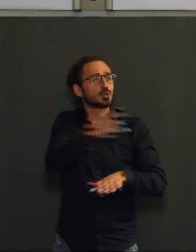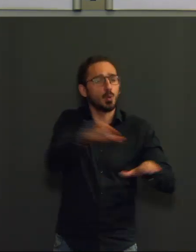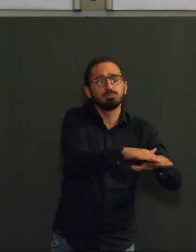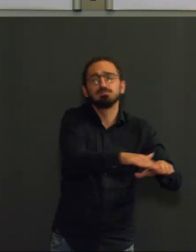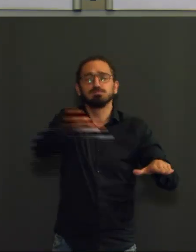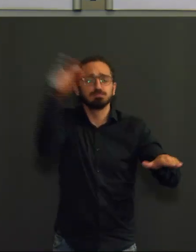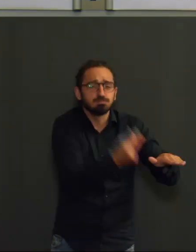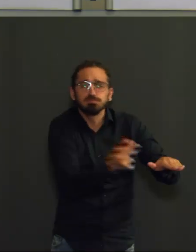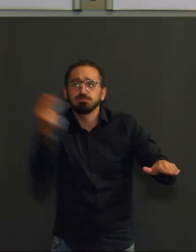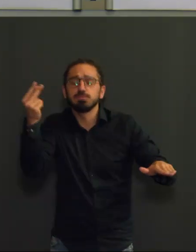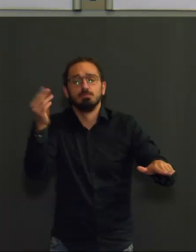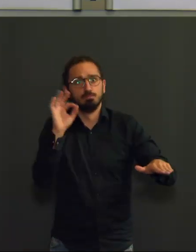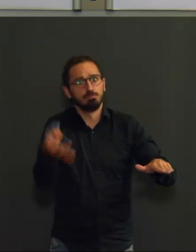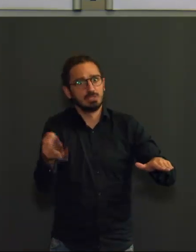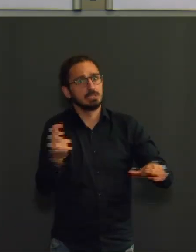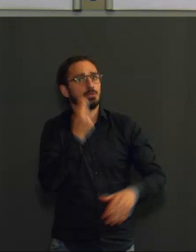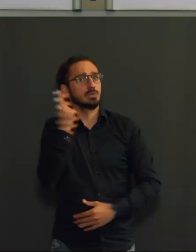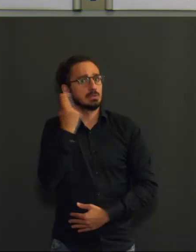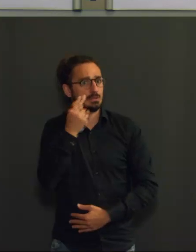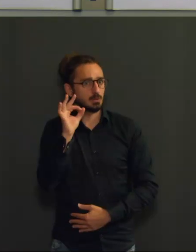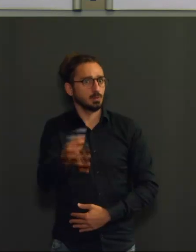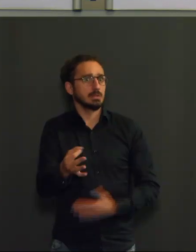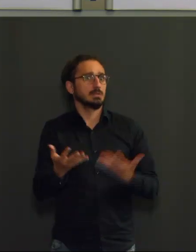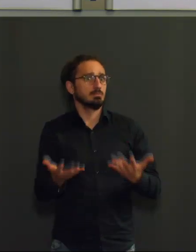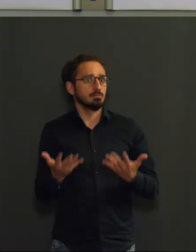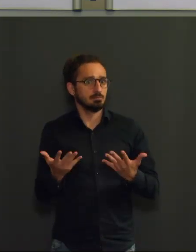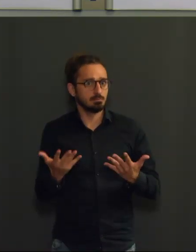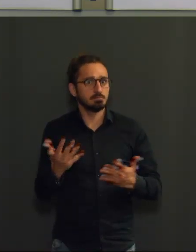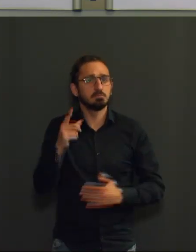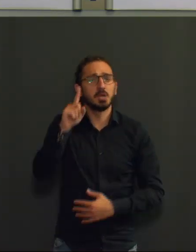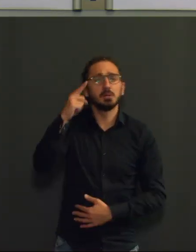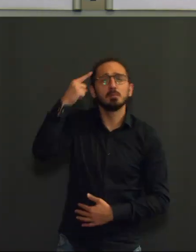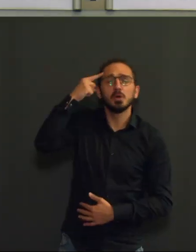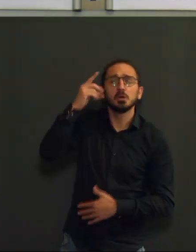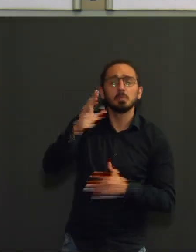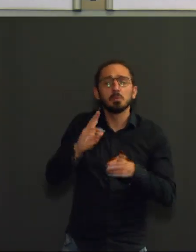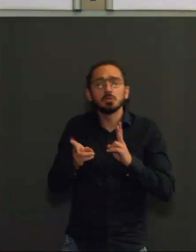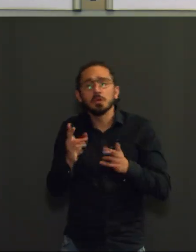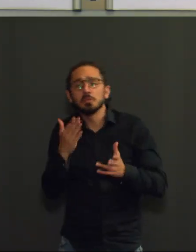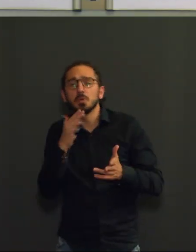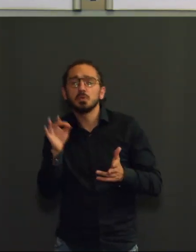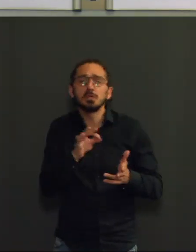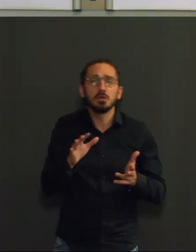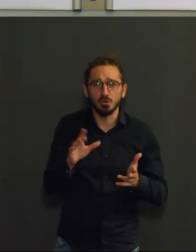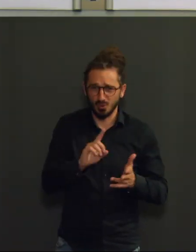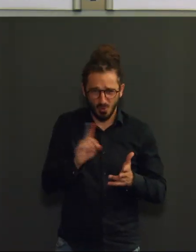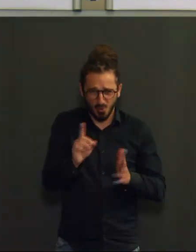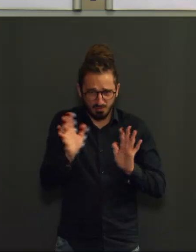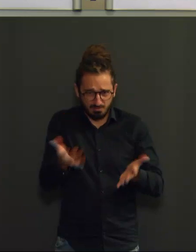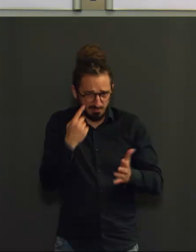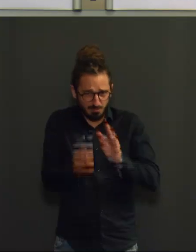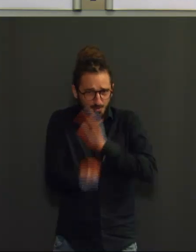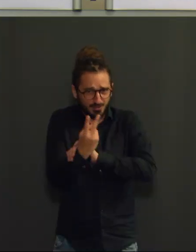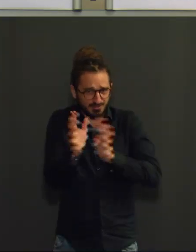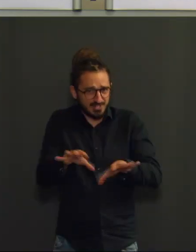ce n'est pas une hypothèse, ce sont des faits. À l'heure où de nombreux centres ont d'ores et